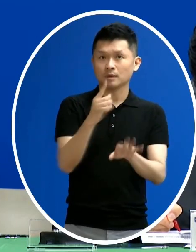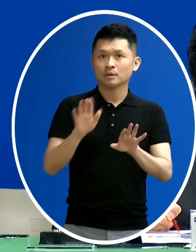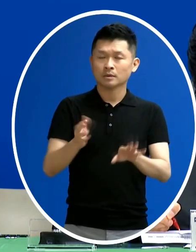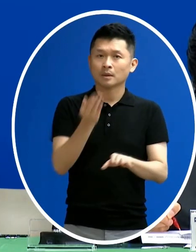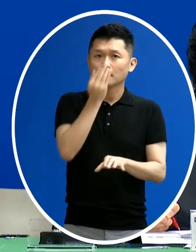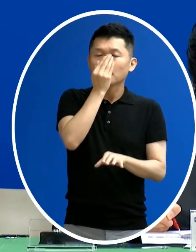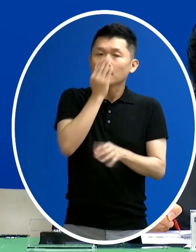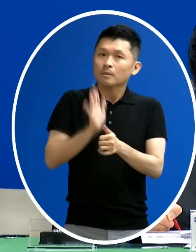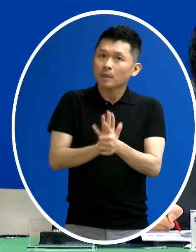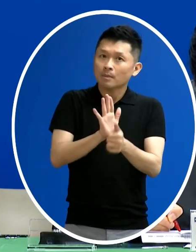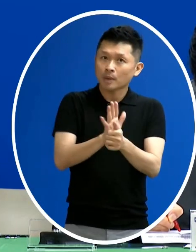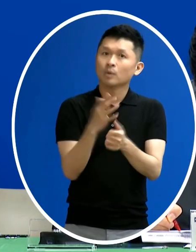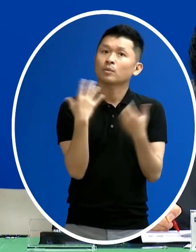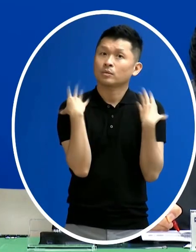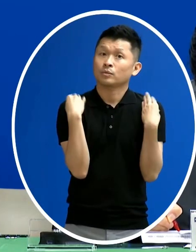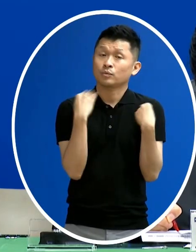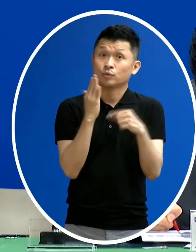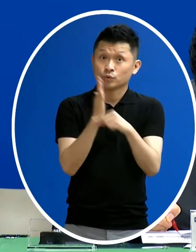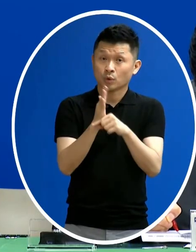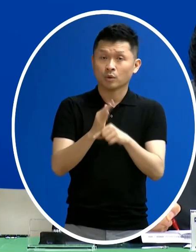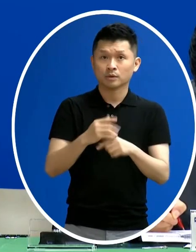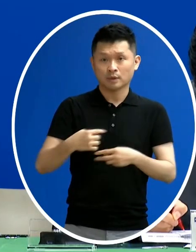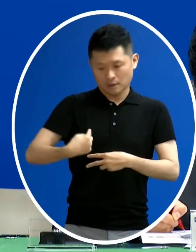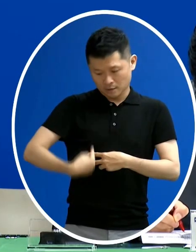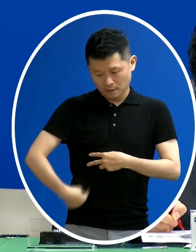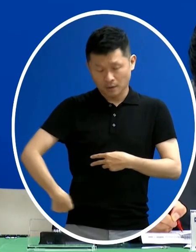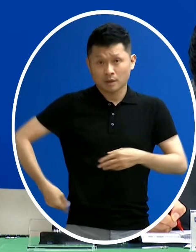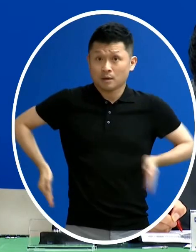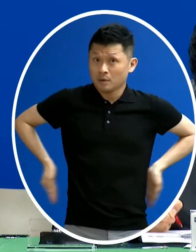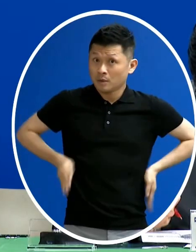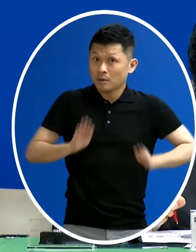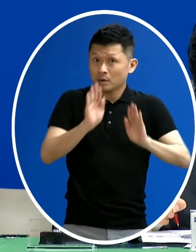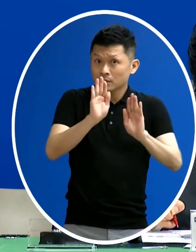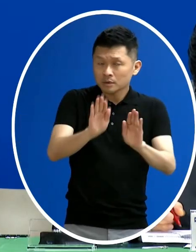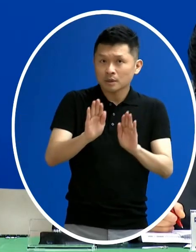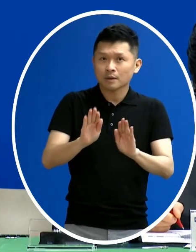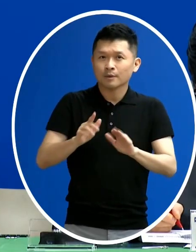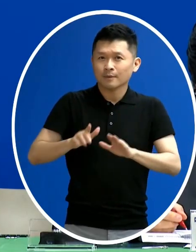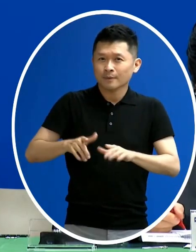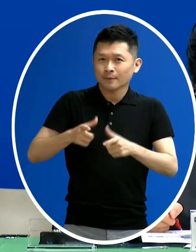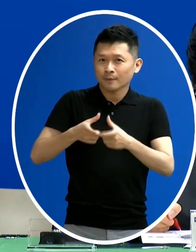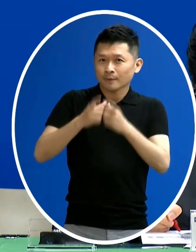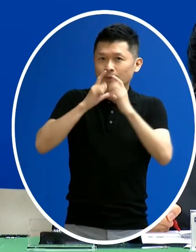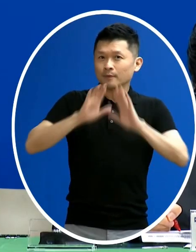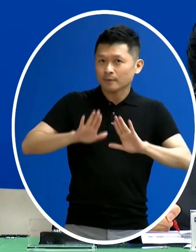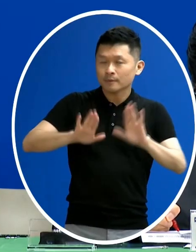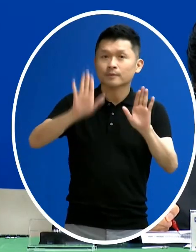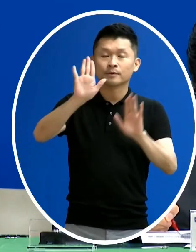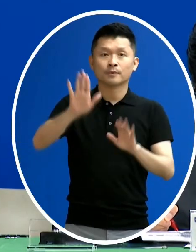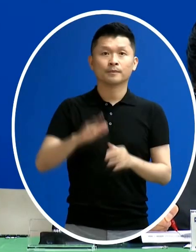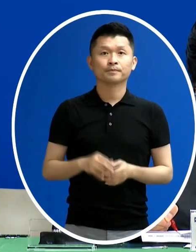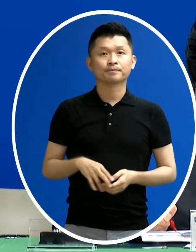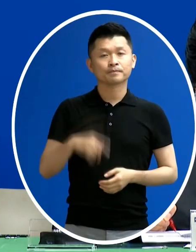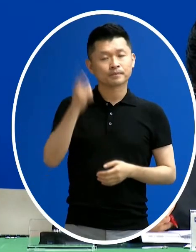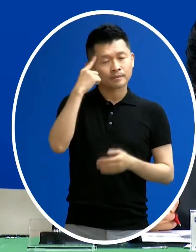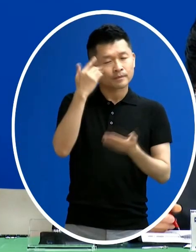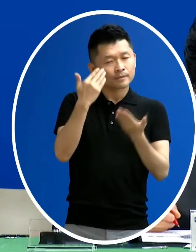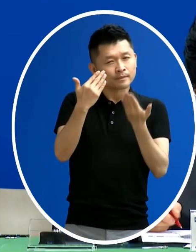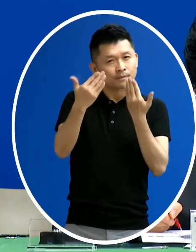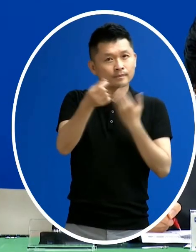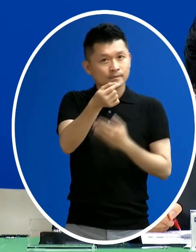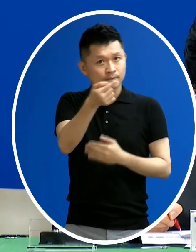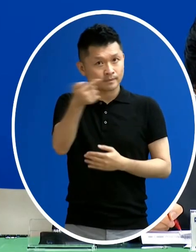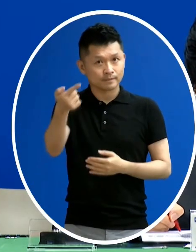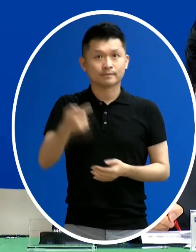使用呼吸器當中 不過他的這個整個肝腎功能的情形也有在恢復 那目前意識狀況也稍微有好轉一點